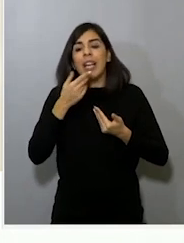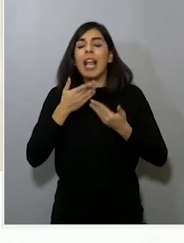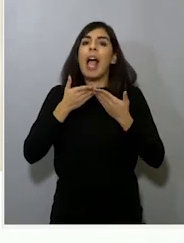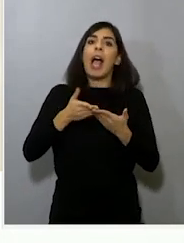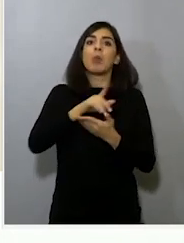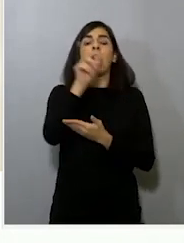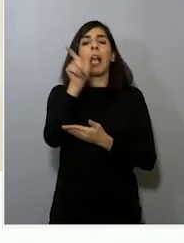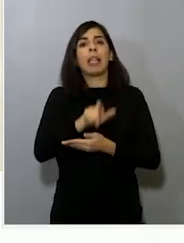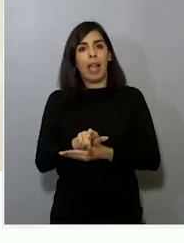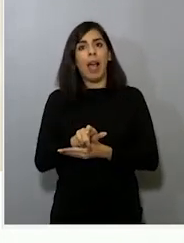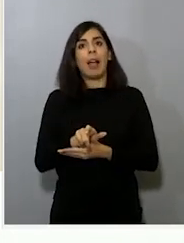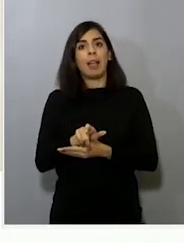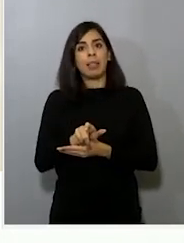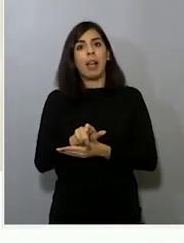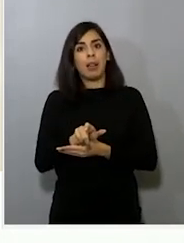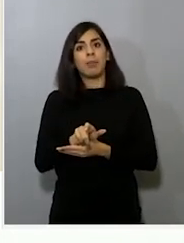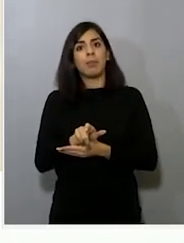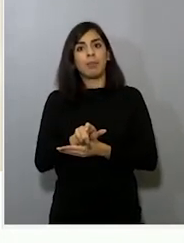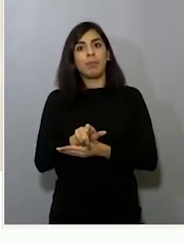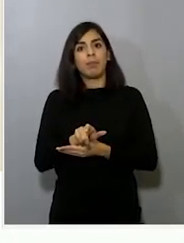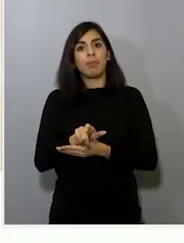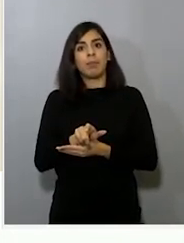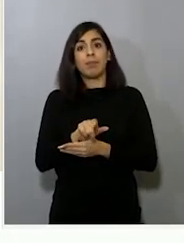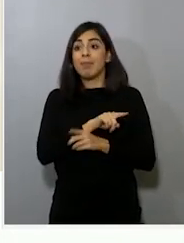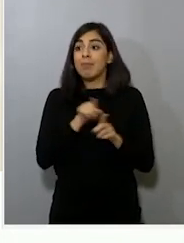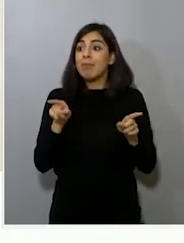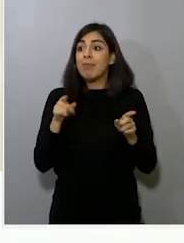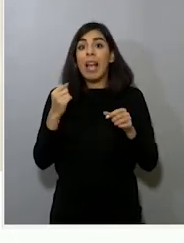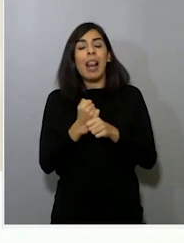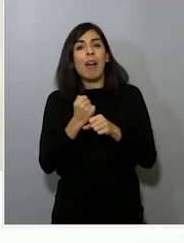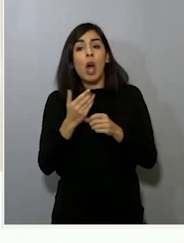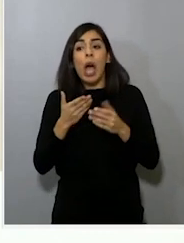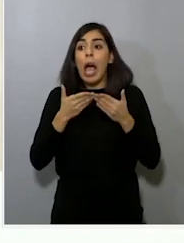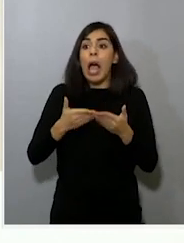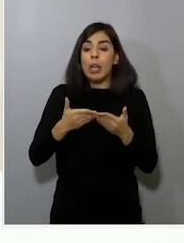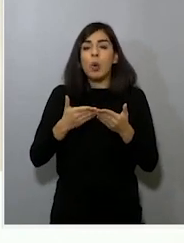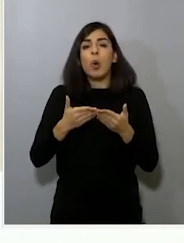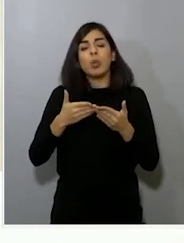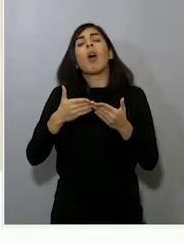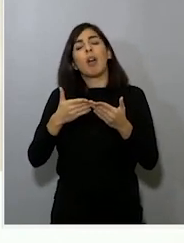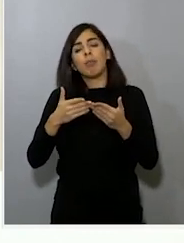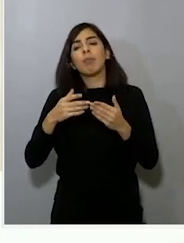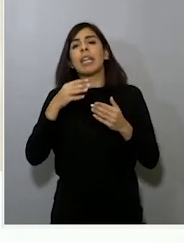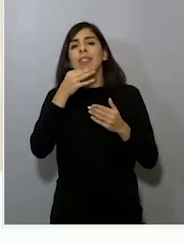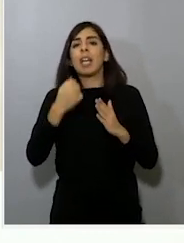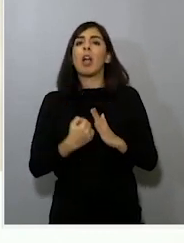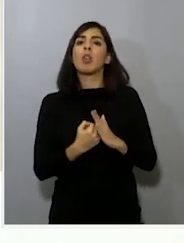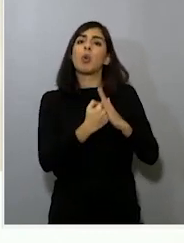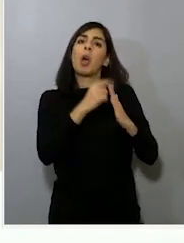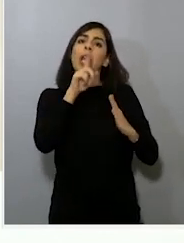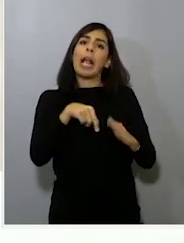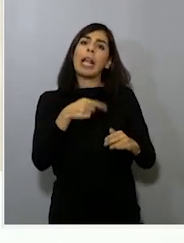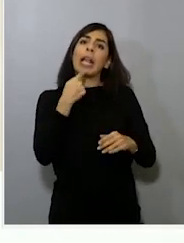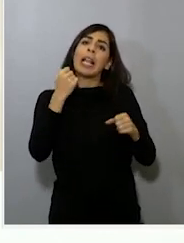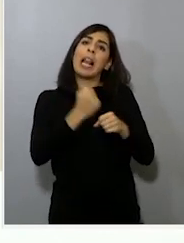a non far affogare ancora i medici e gli infermieri già operativi